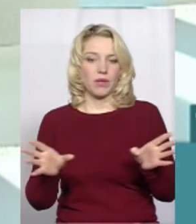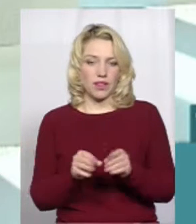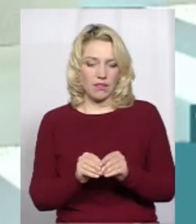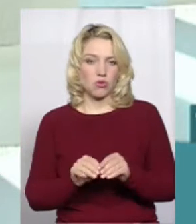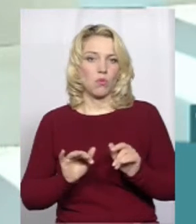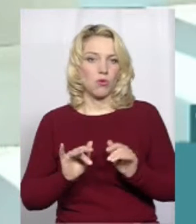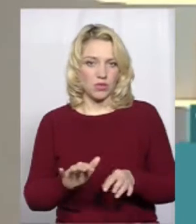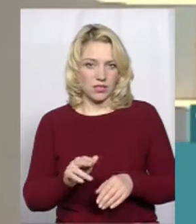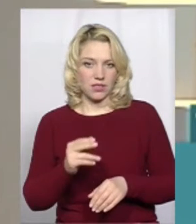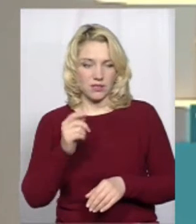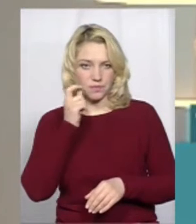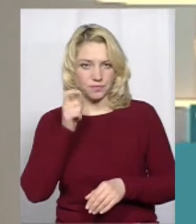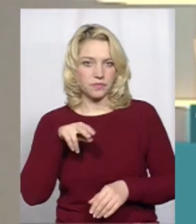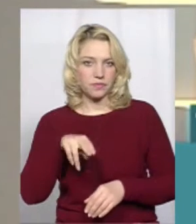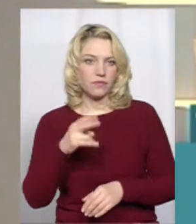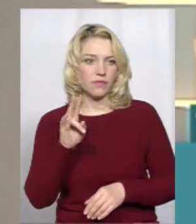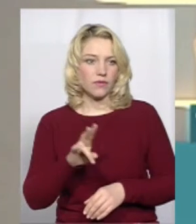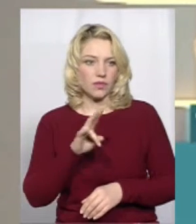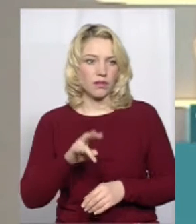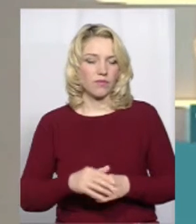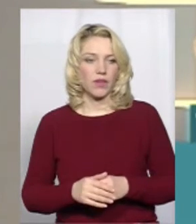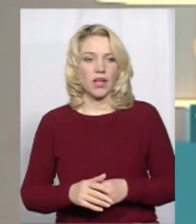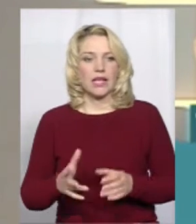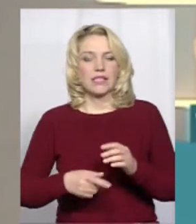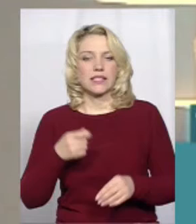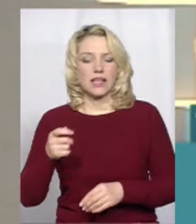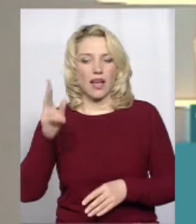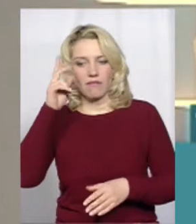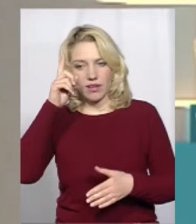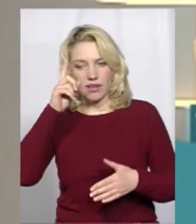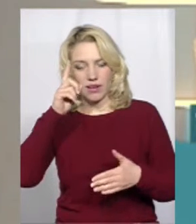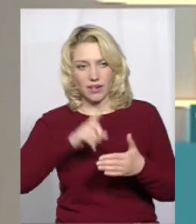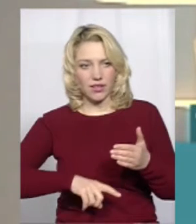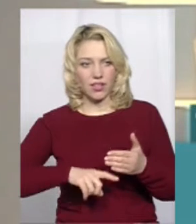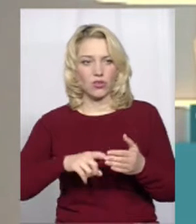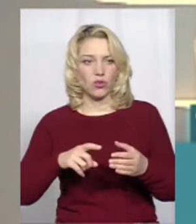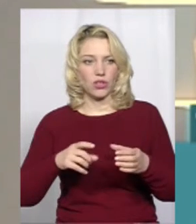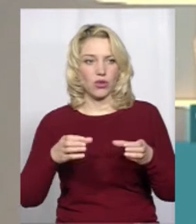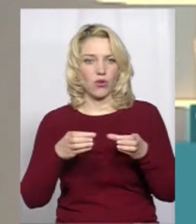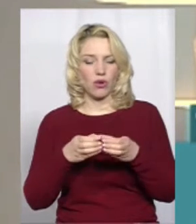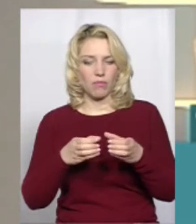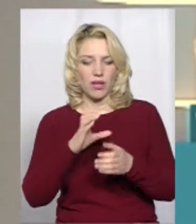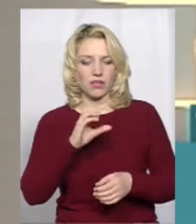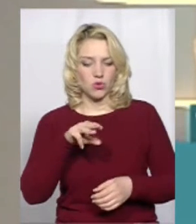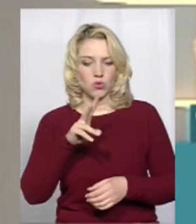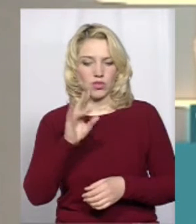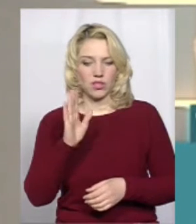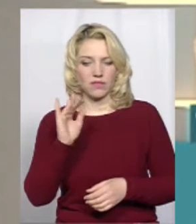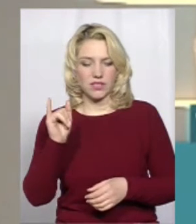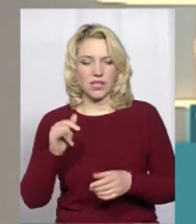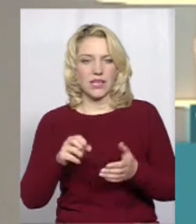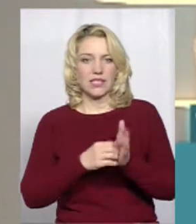процесу. Пані Олено, заява релігійної громади Сутківець, про яку ми згадували, зареєстрована вода 23